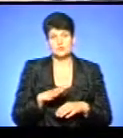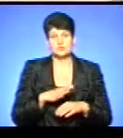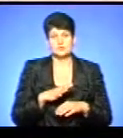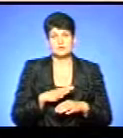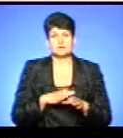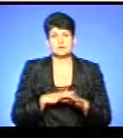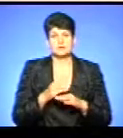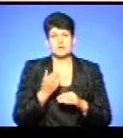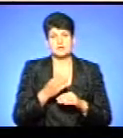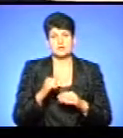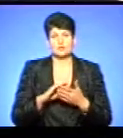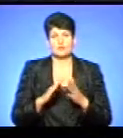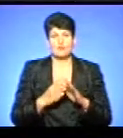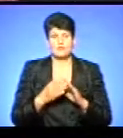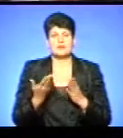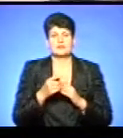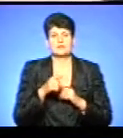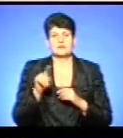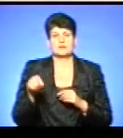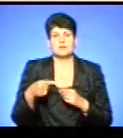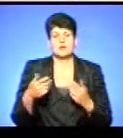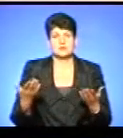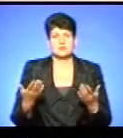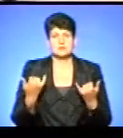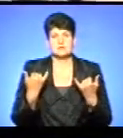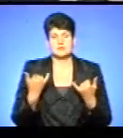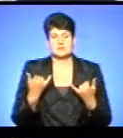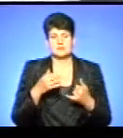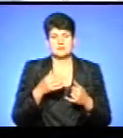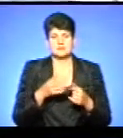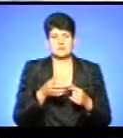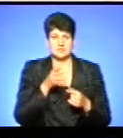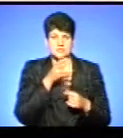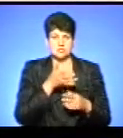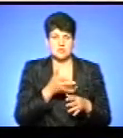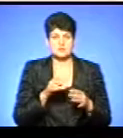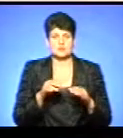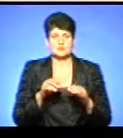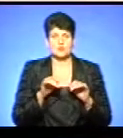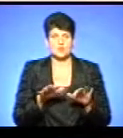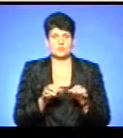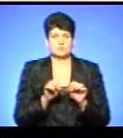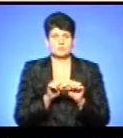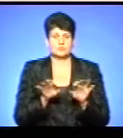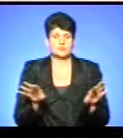їхні умови, які вони вимагали. На даний час руху розблоковано, проводиться